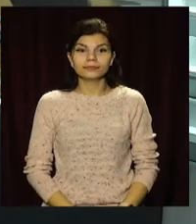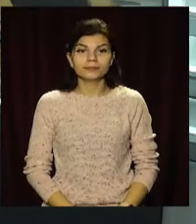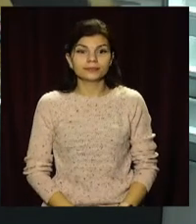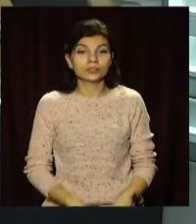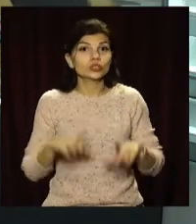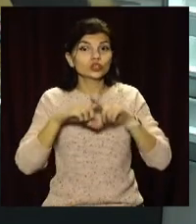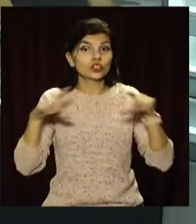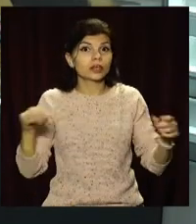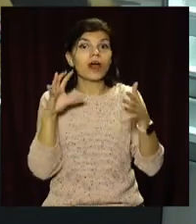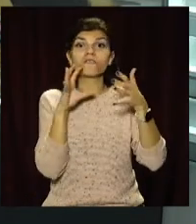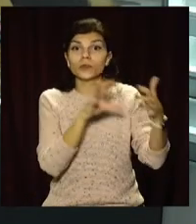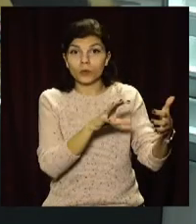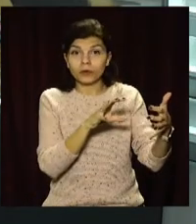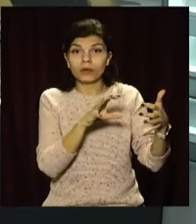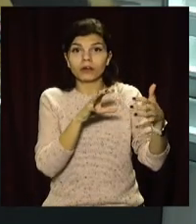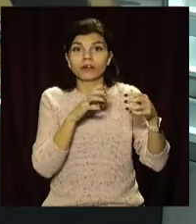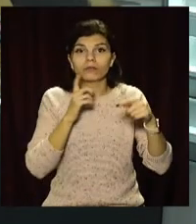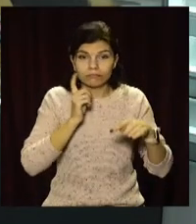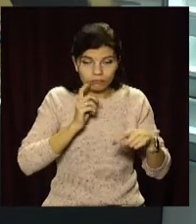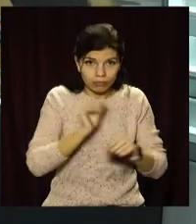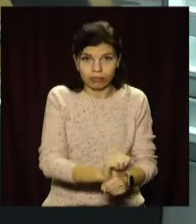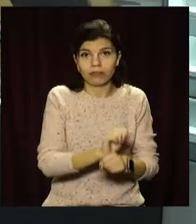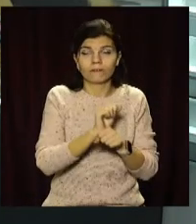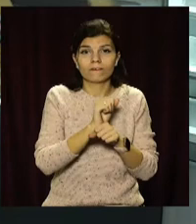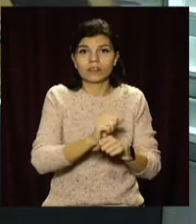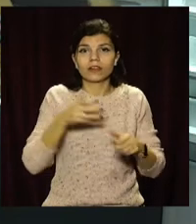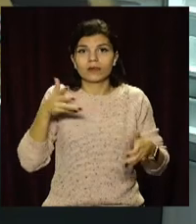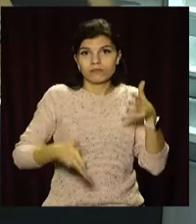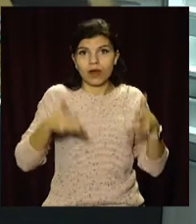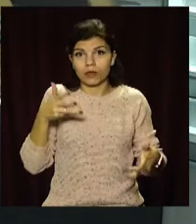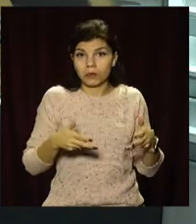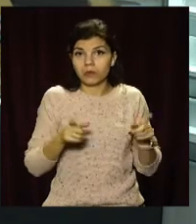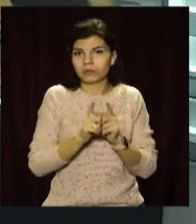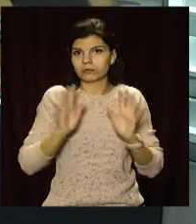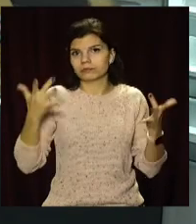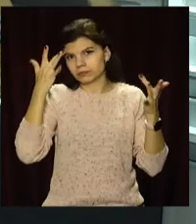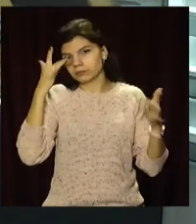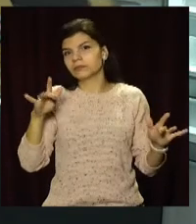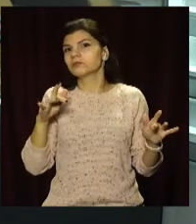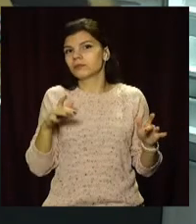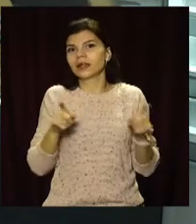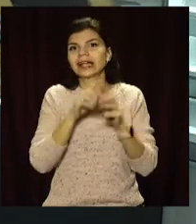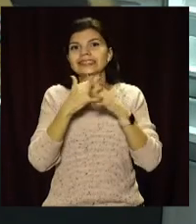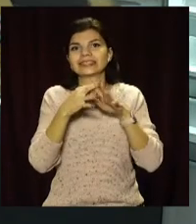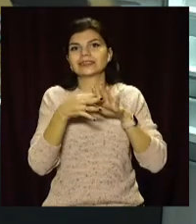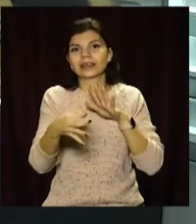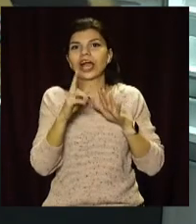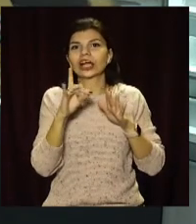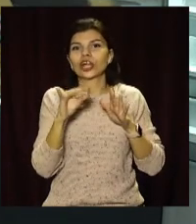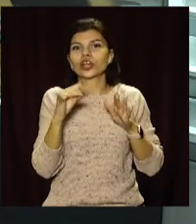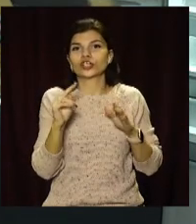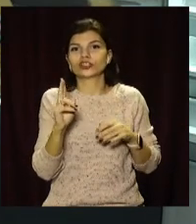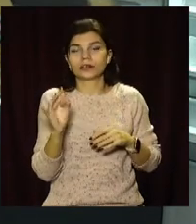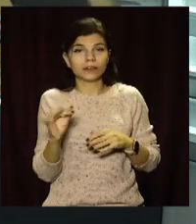Шкільний автобус застряг у багнюці. Така екстремальна, надзвичайна пригода трапилася у селищі Кринички